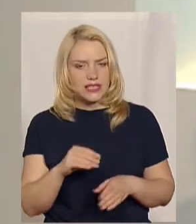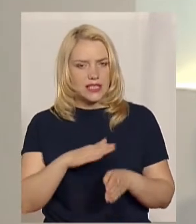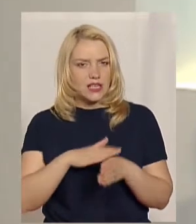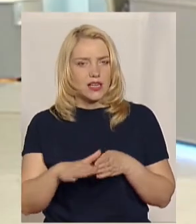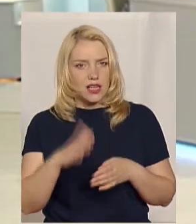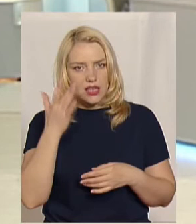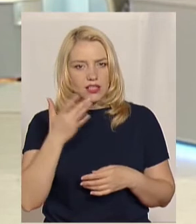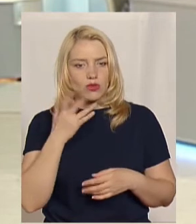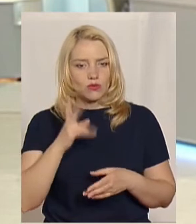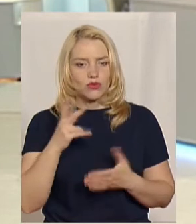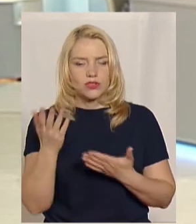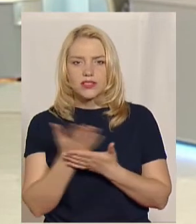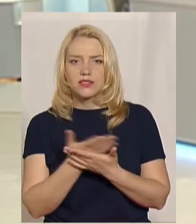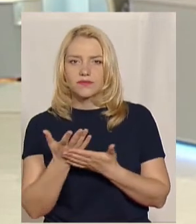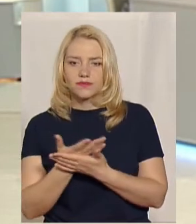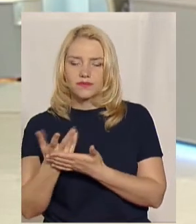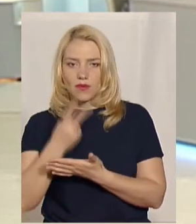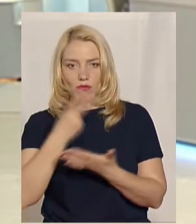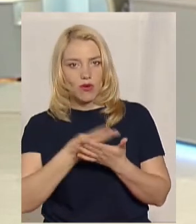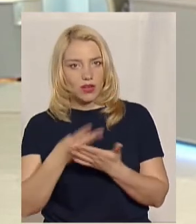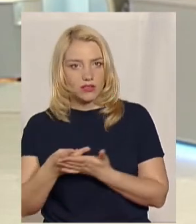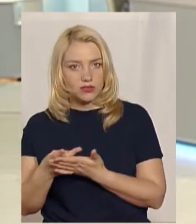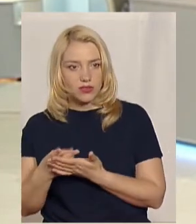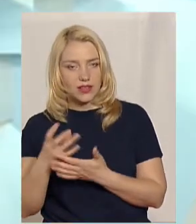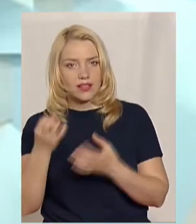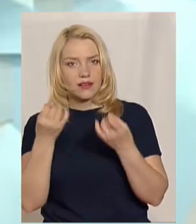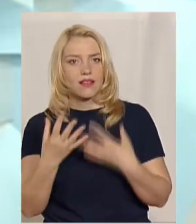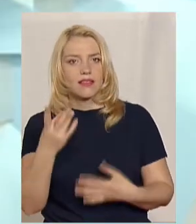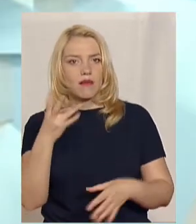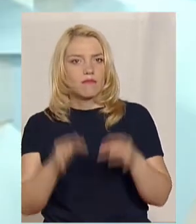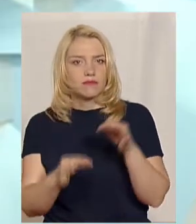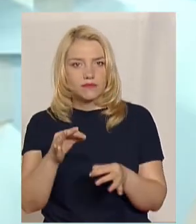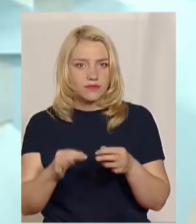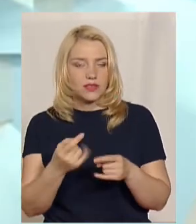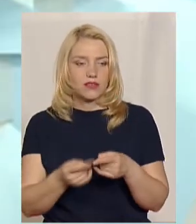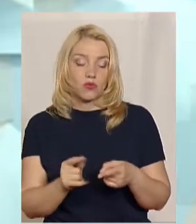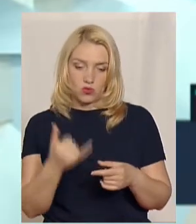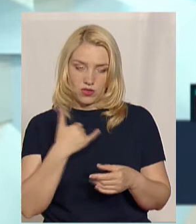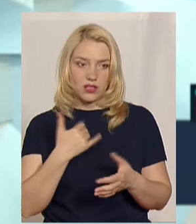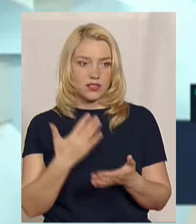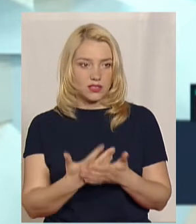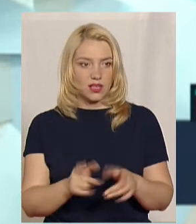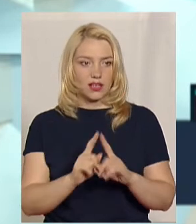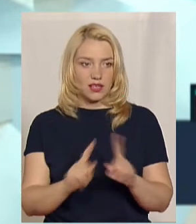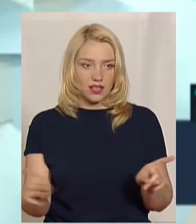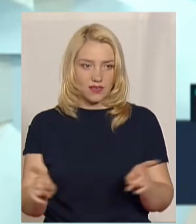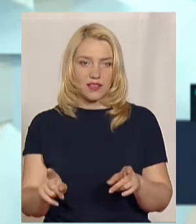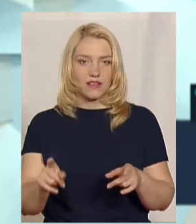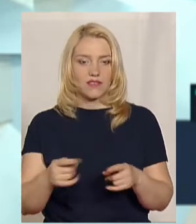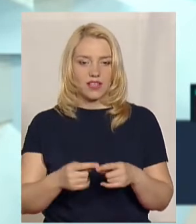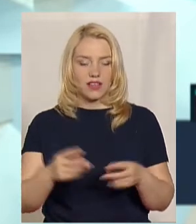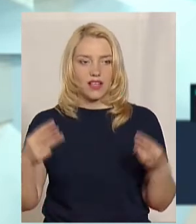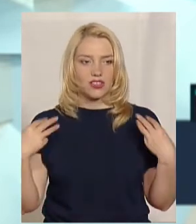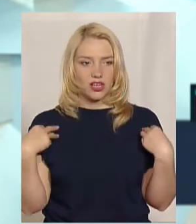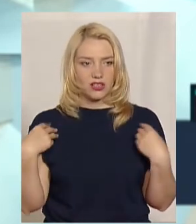кіносеанси, просто неба? Ну, в нас є дуже креативний начальник управління культури і